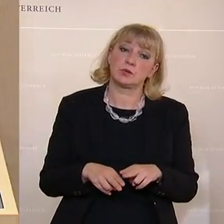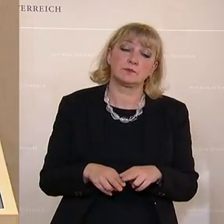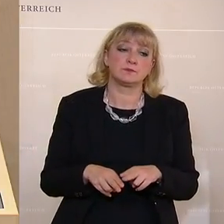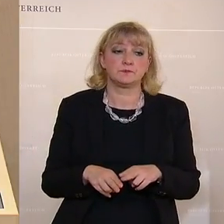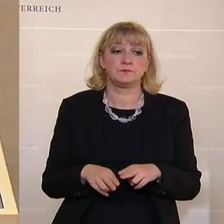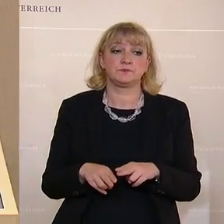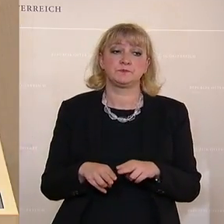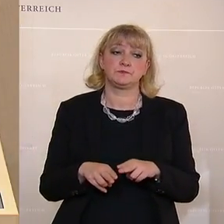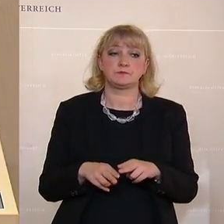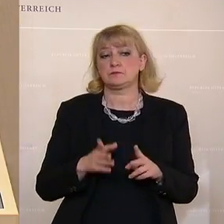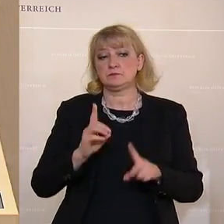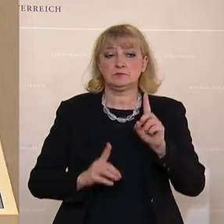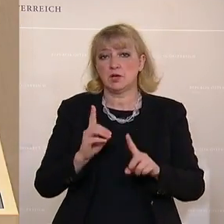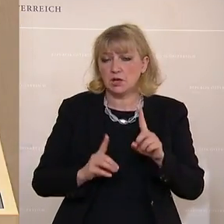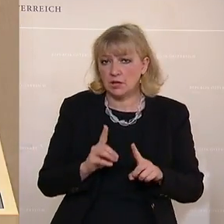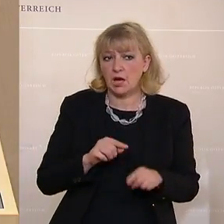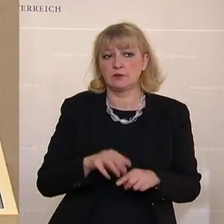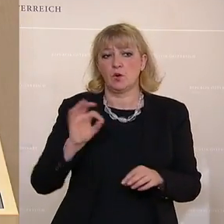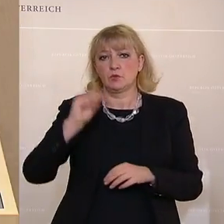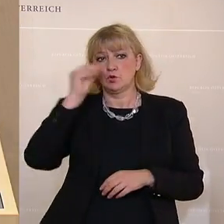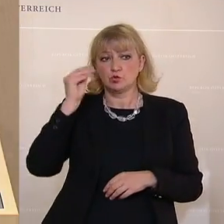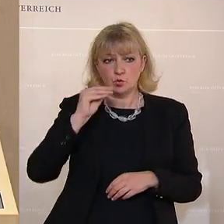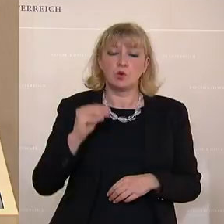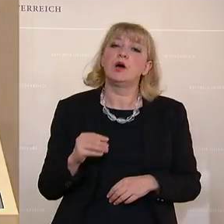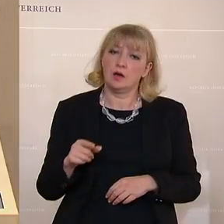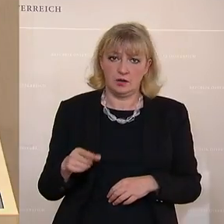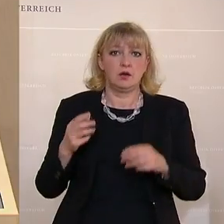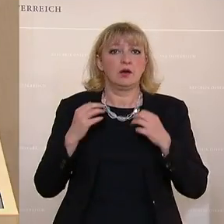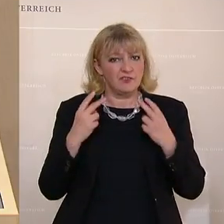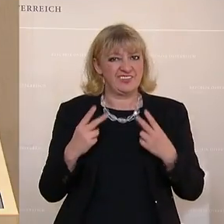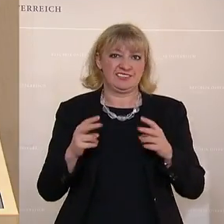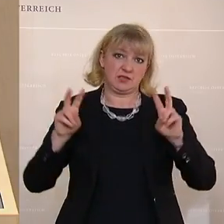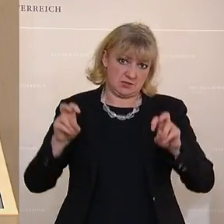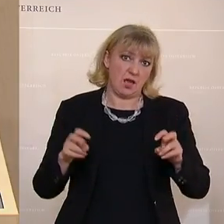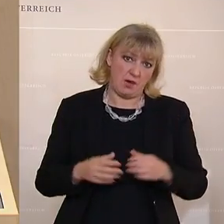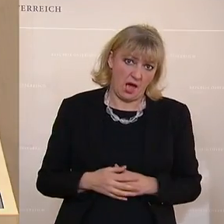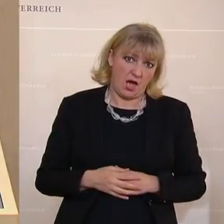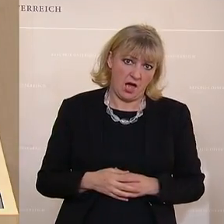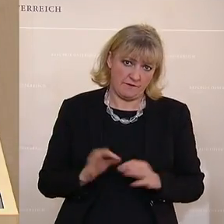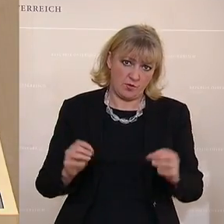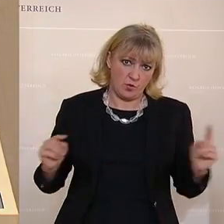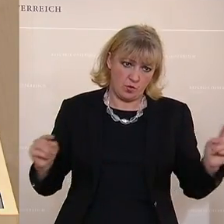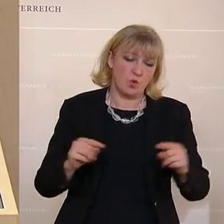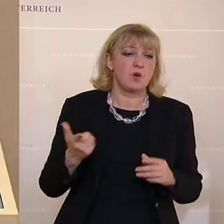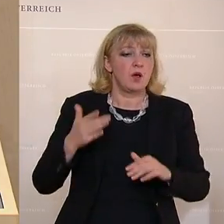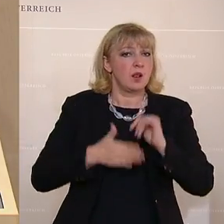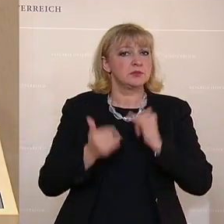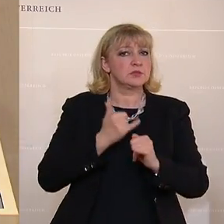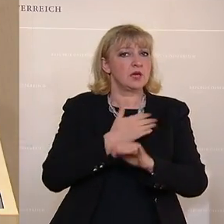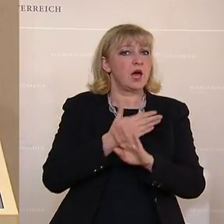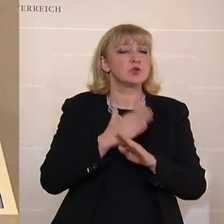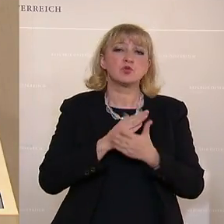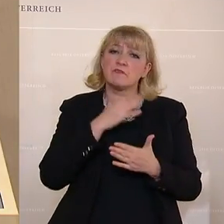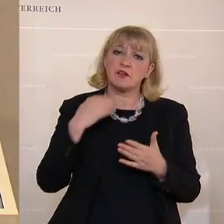Kindergarten oder auch in der Schule ein zentrales und wichtiges Thema ist. Und es ist in den letzten Jahren sehr viel